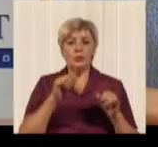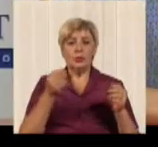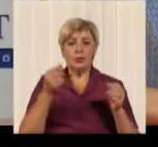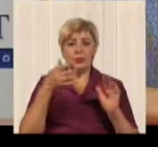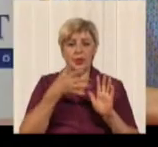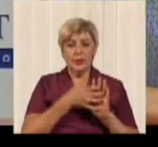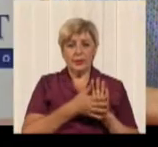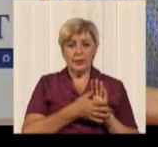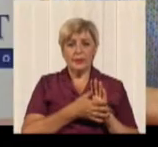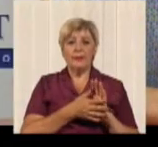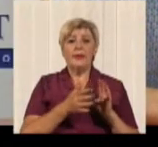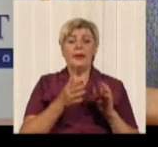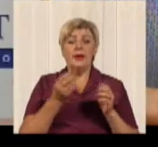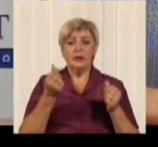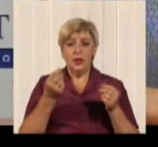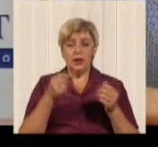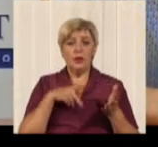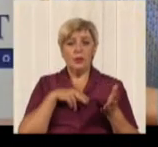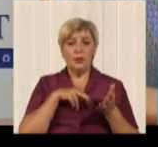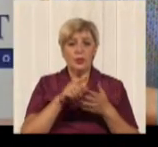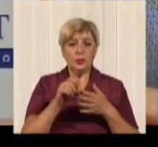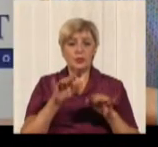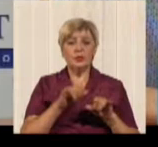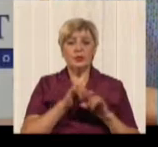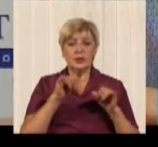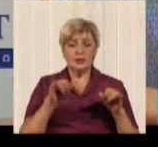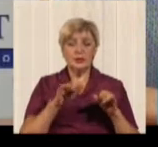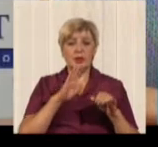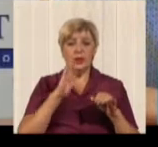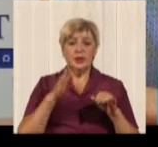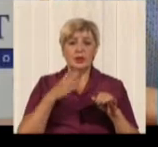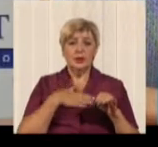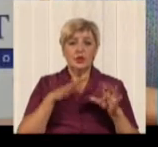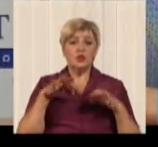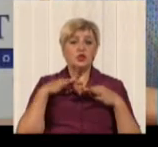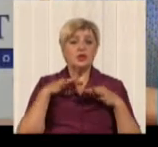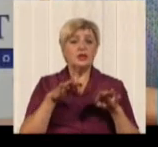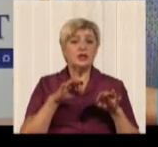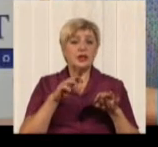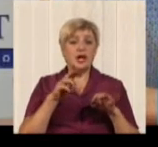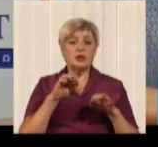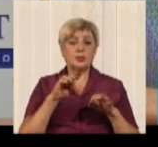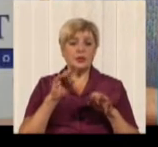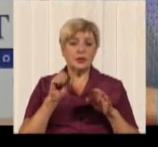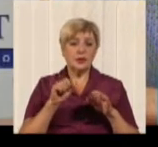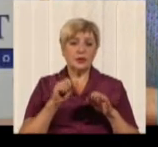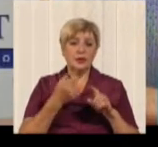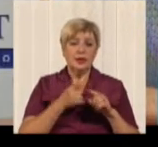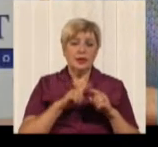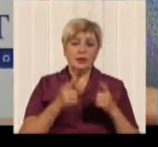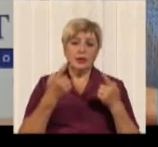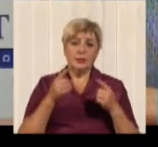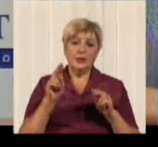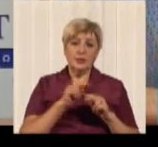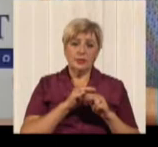Деньги придут, конечно, в развитие нашей инфраструктуры транспортной, инфраструктуры летотранспорта. Это капитальный